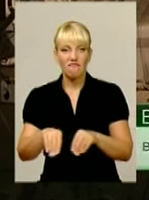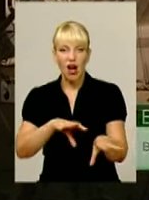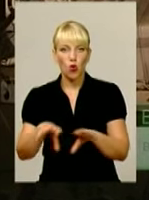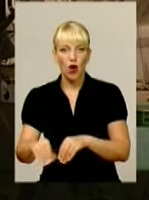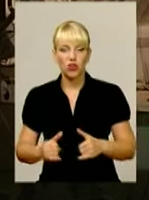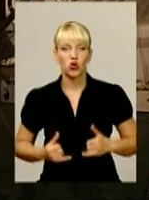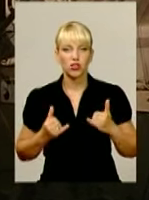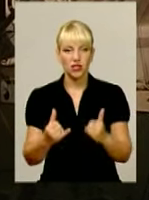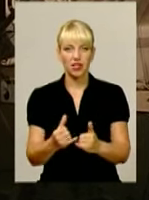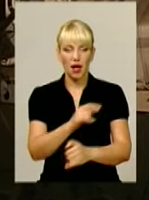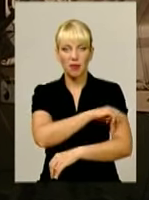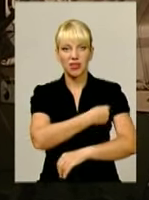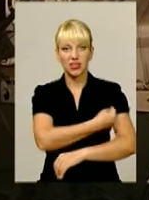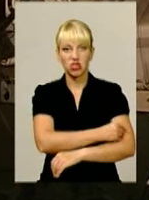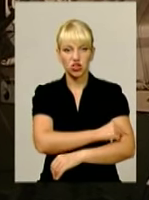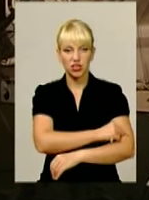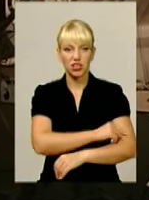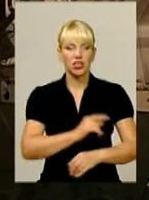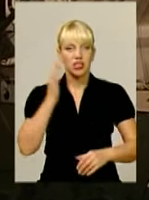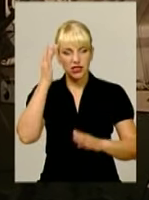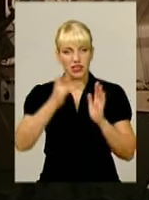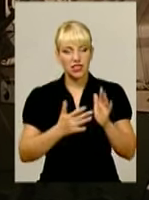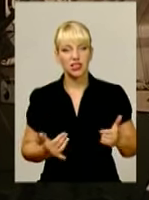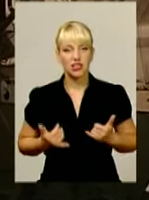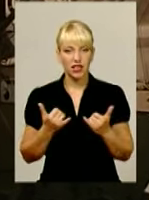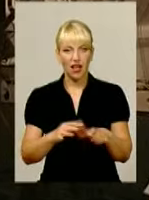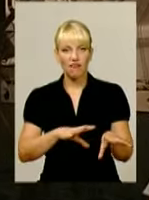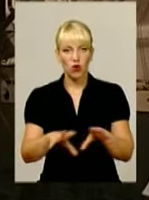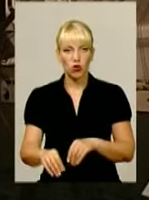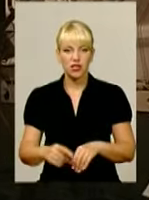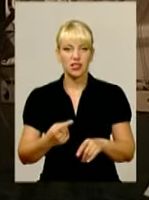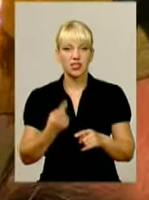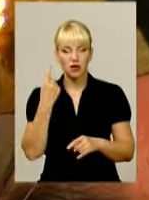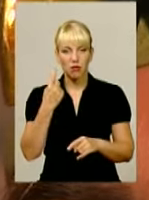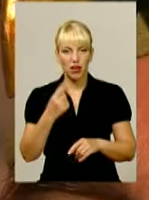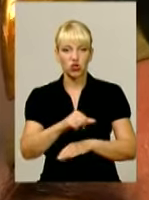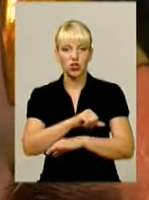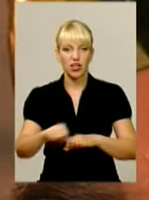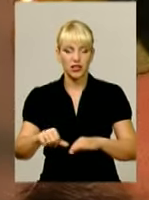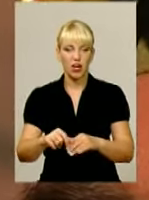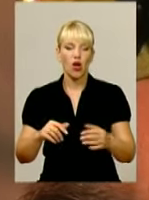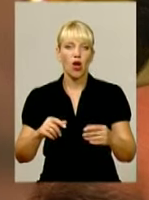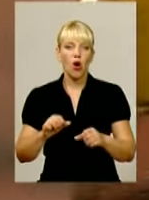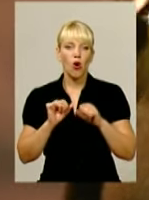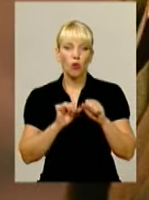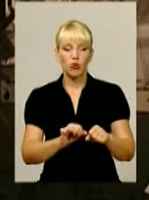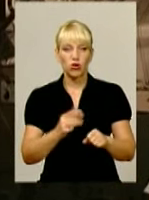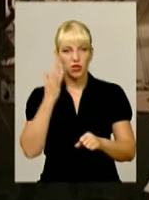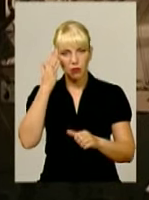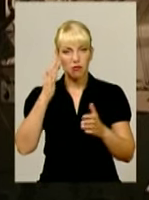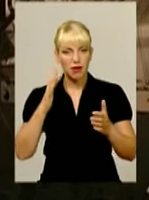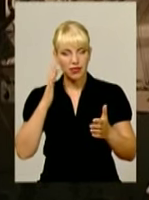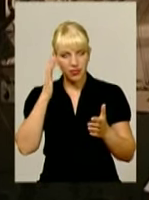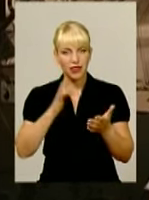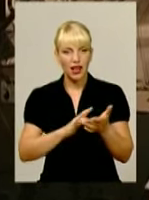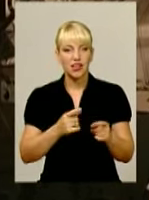для медичних цілей, для евакуації з першої лінії оборони. Всього основна мета – під'їхати, забрати